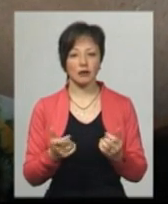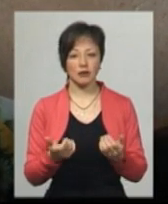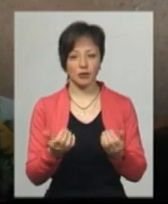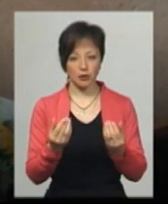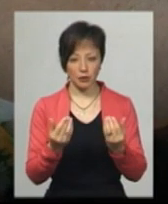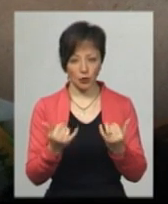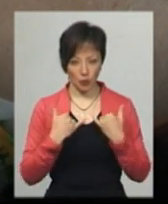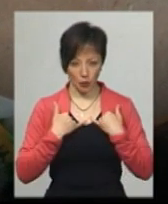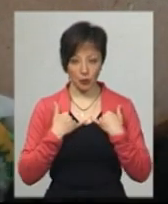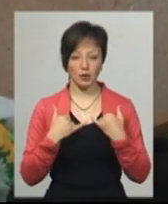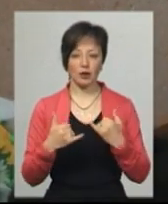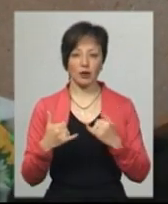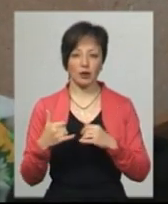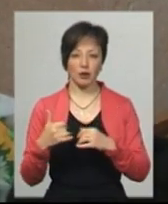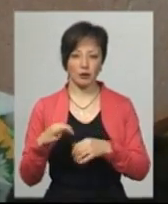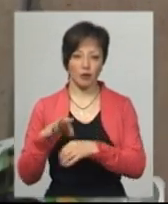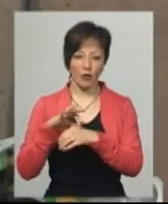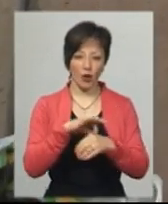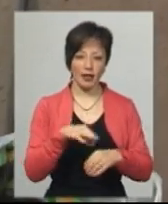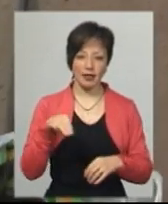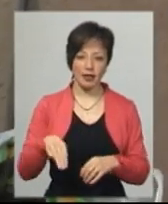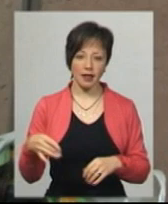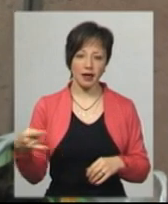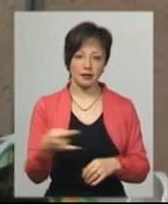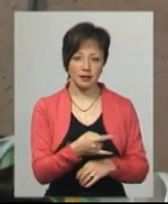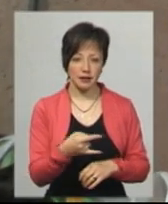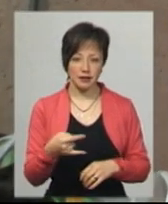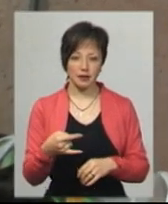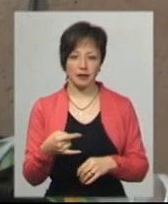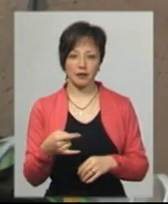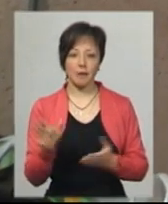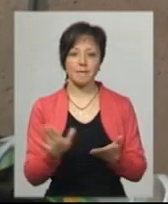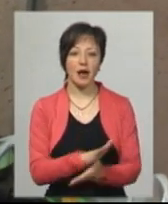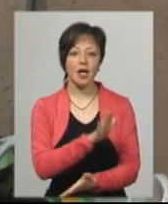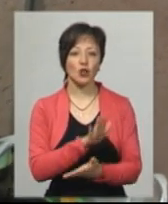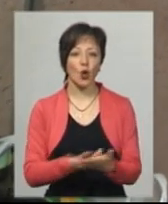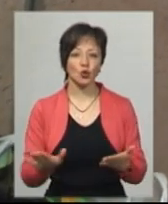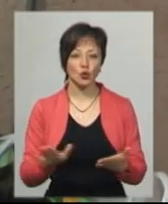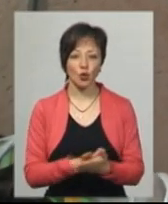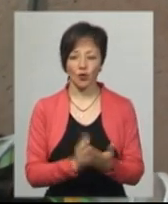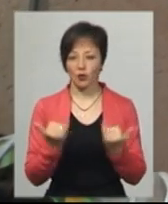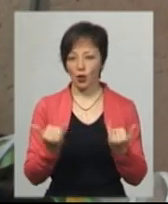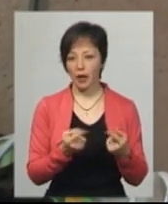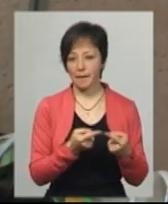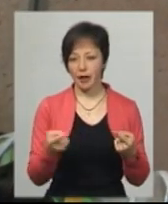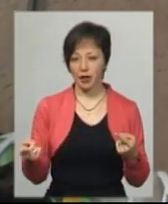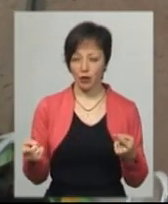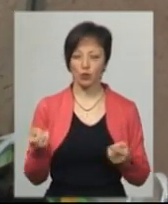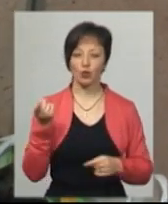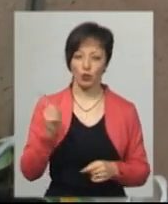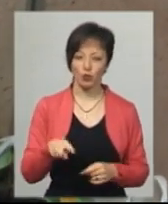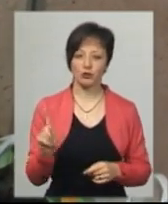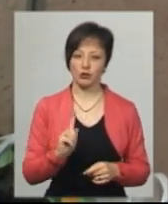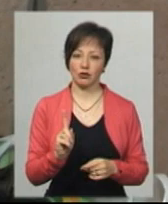проїзд на таксі, забезпечили безкоштовно на даний період, тому що